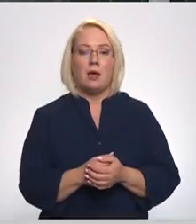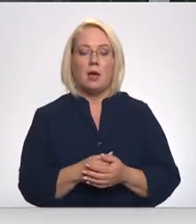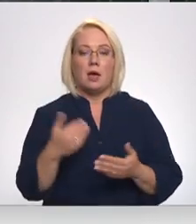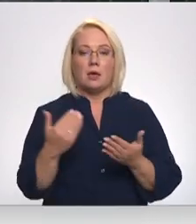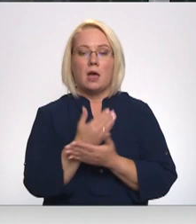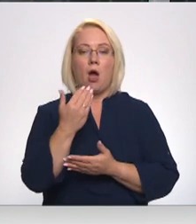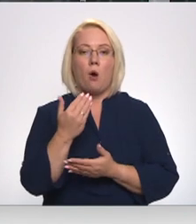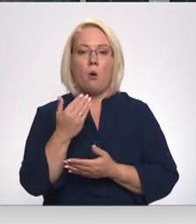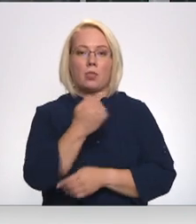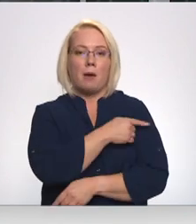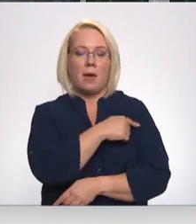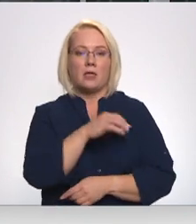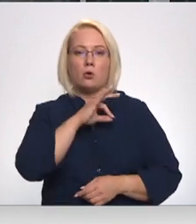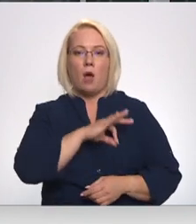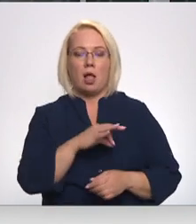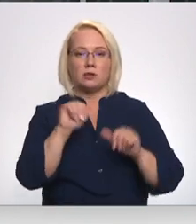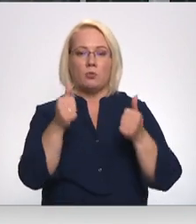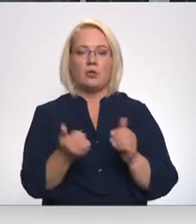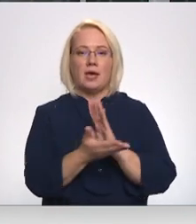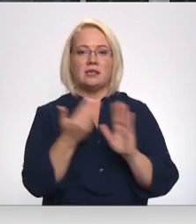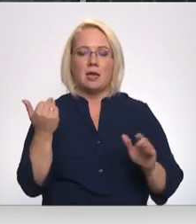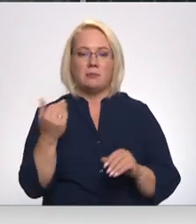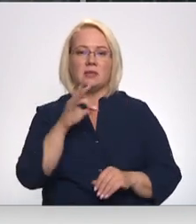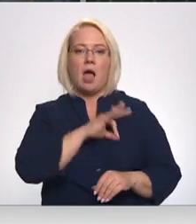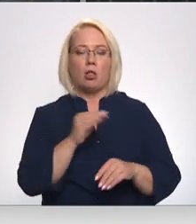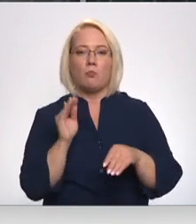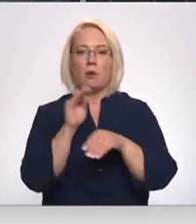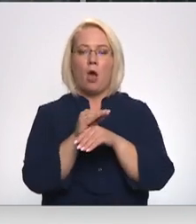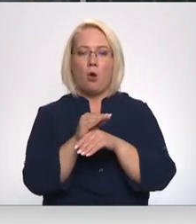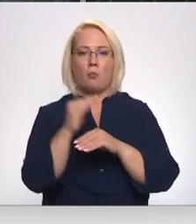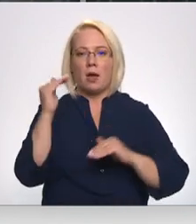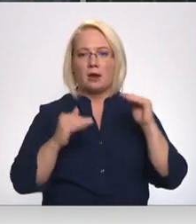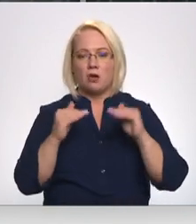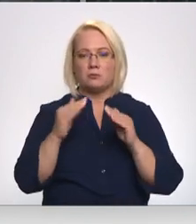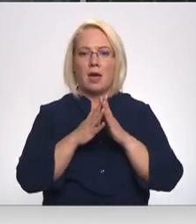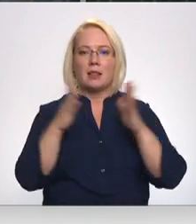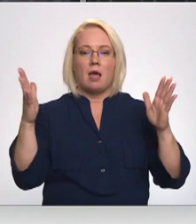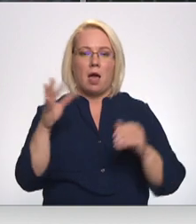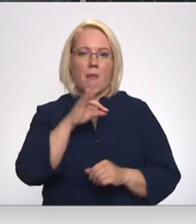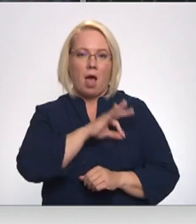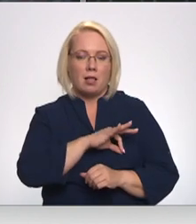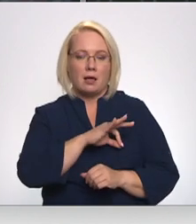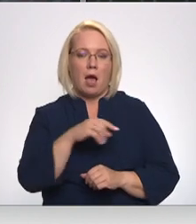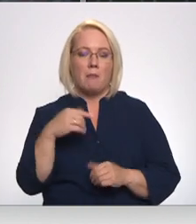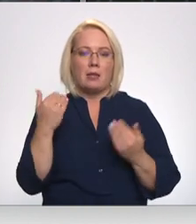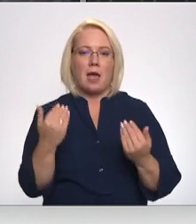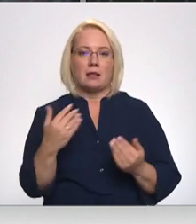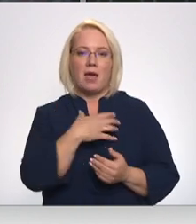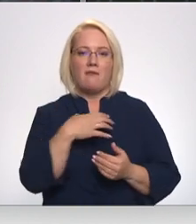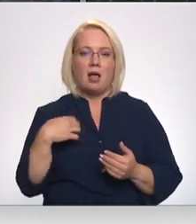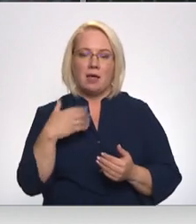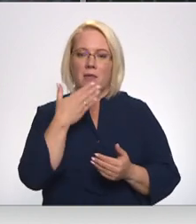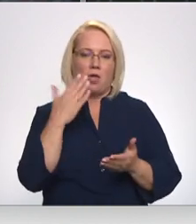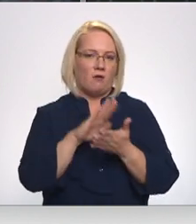jaunā mediča atalgojuma modeļa izņēmts algu pieauguma grafiks par lielākām mediča algām nākamajam gadām pašreizējā valdība nav